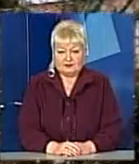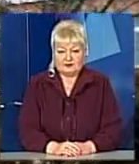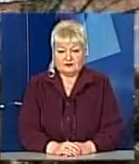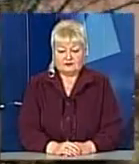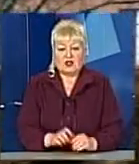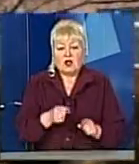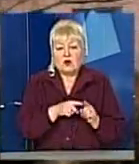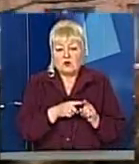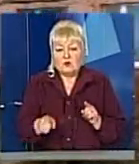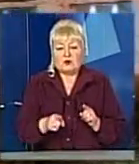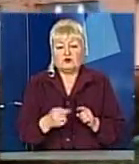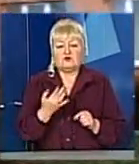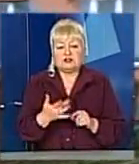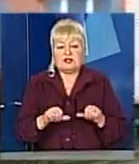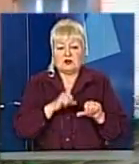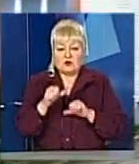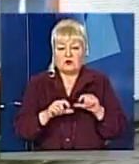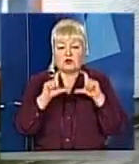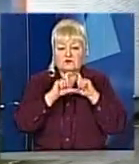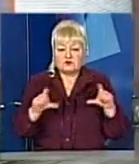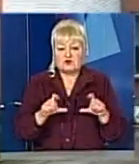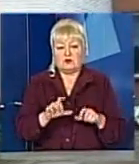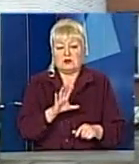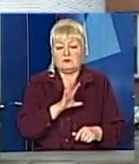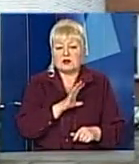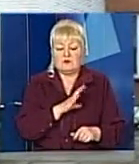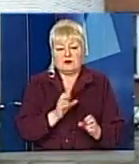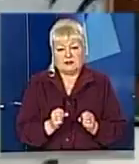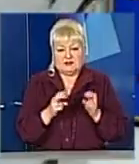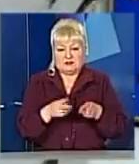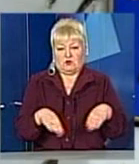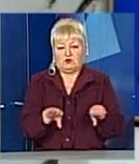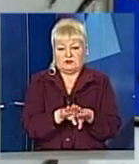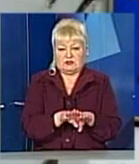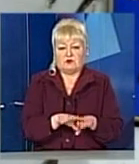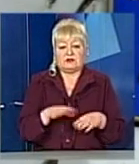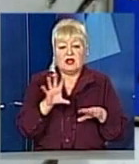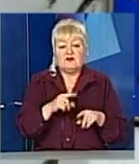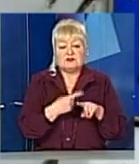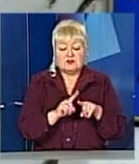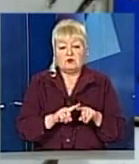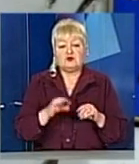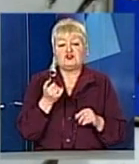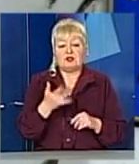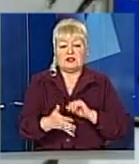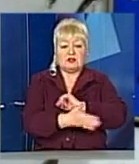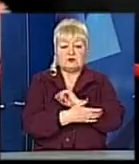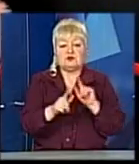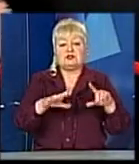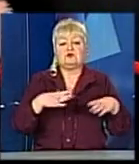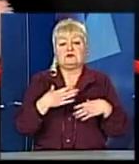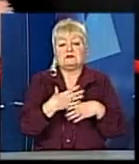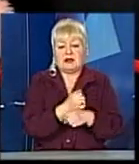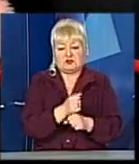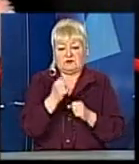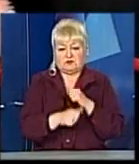Упродовж останніх декількох років школа у Вощенцях перебувала під загрозою закриття. Все тому, що кількість учнів тут зменшувалася з